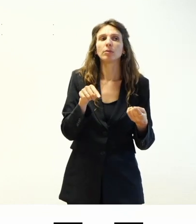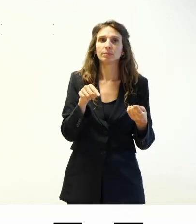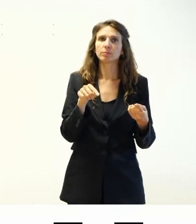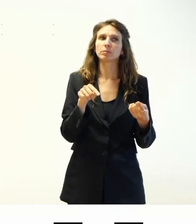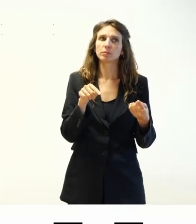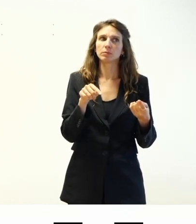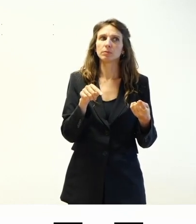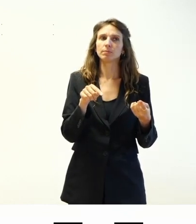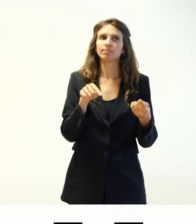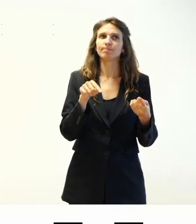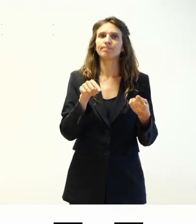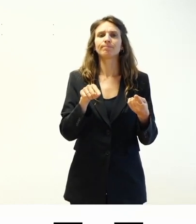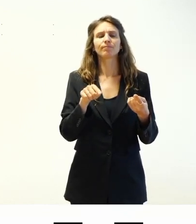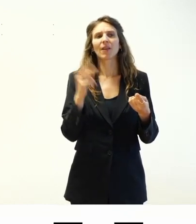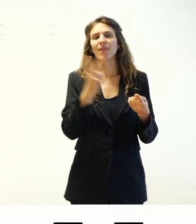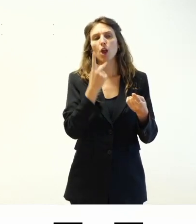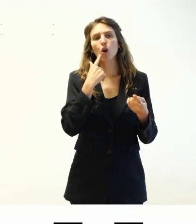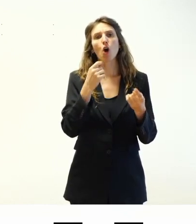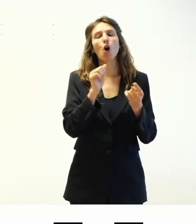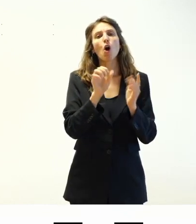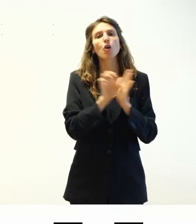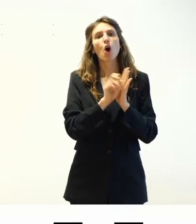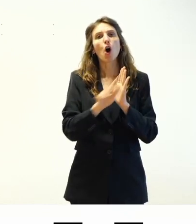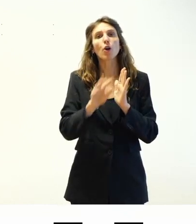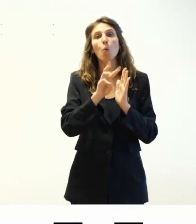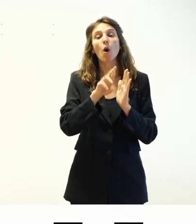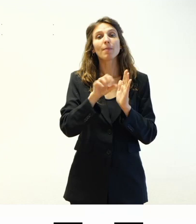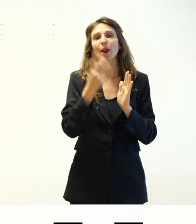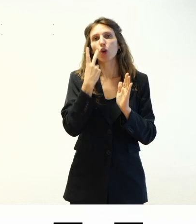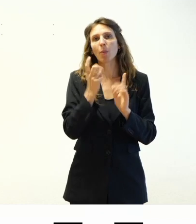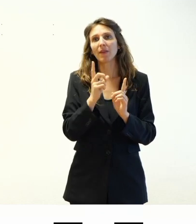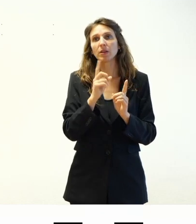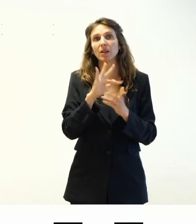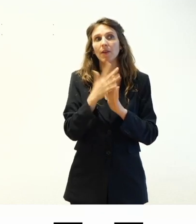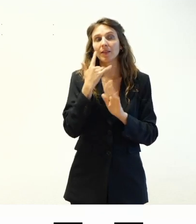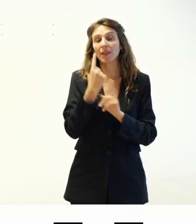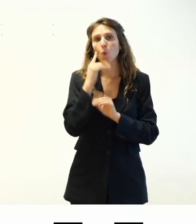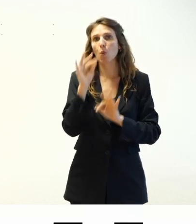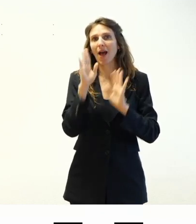delle cose che non sono previste dal core di wordpress e quindi devo fare molta attenzione a quello che sto facendo